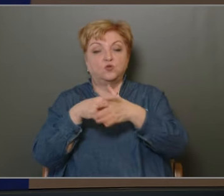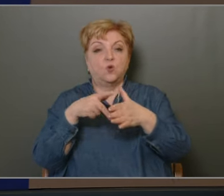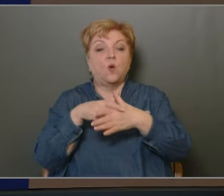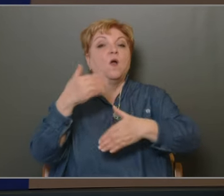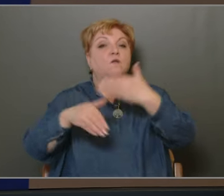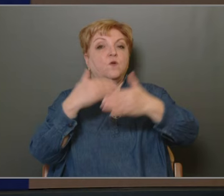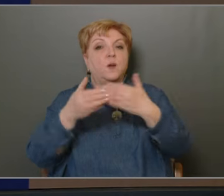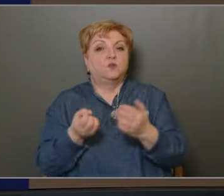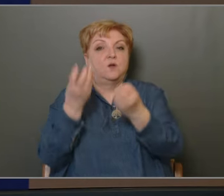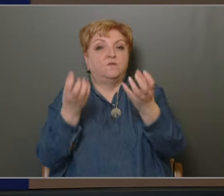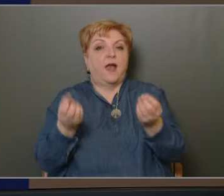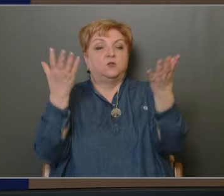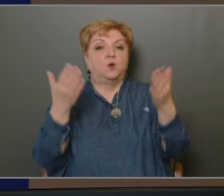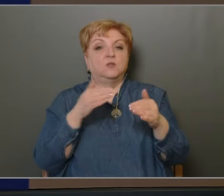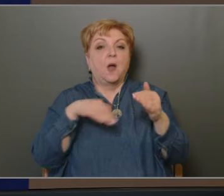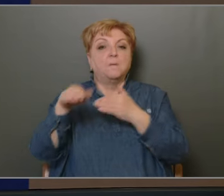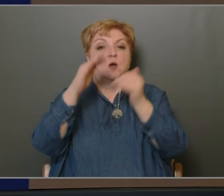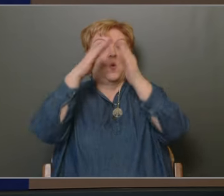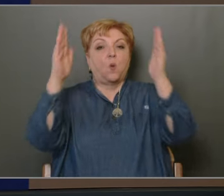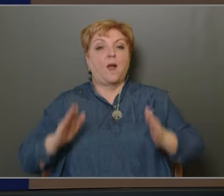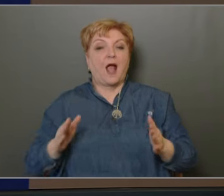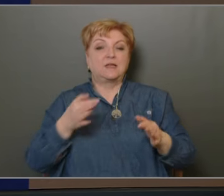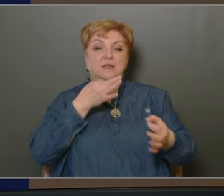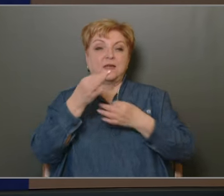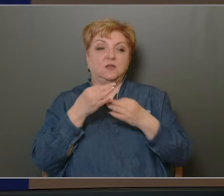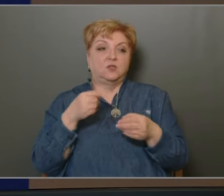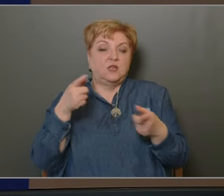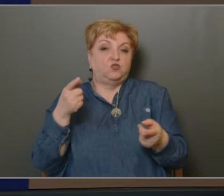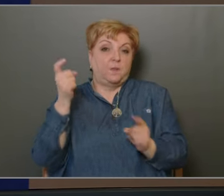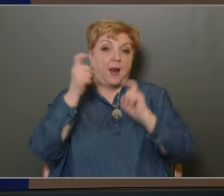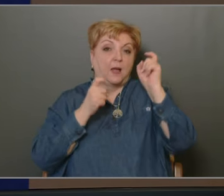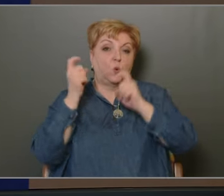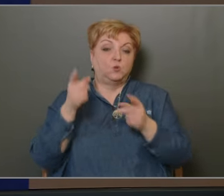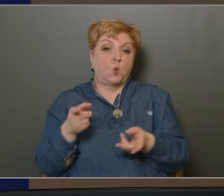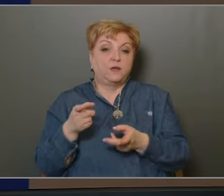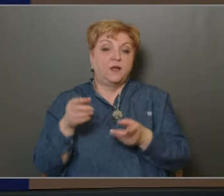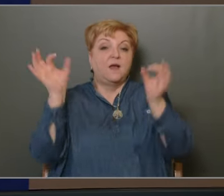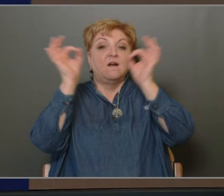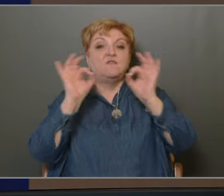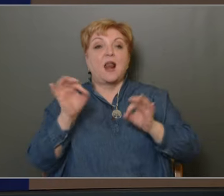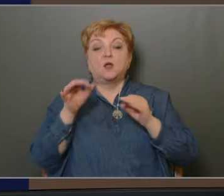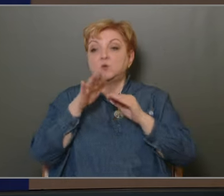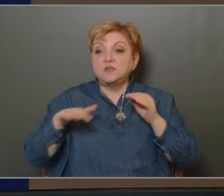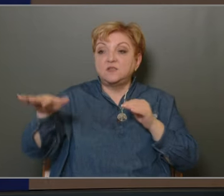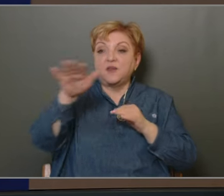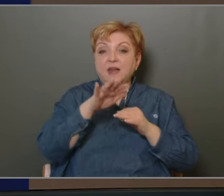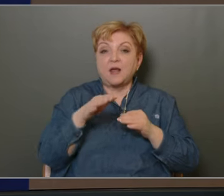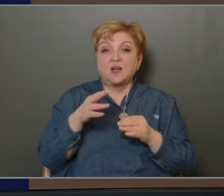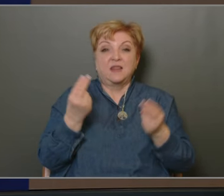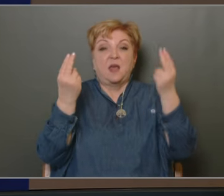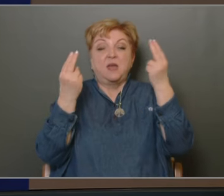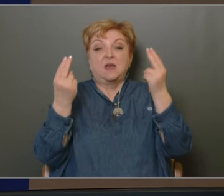folyamatosan felvetőzik a parkolóházi kérdése. Tessék bele gondolni, hogy a vállalkozói szférának nem éri meg